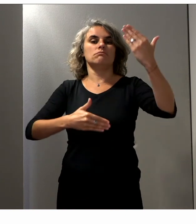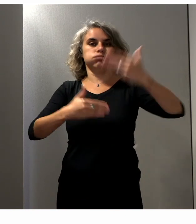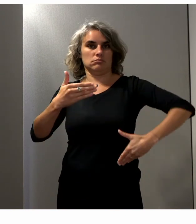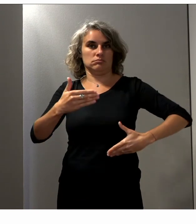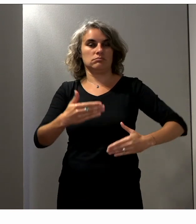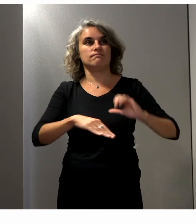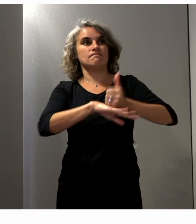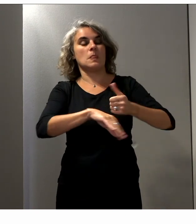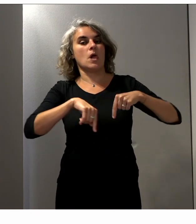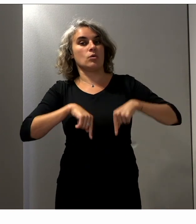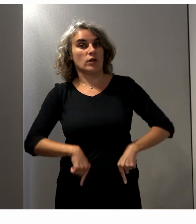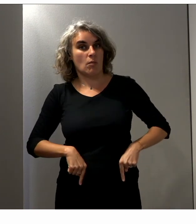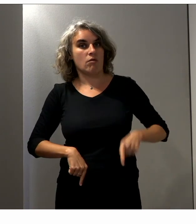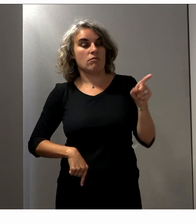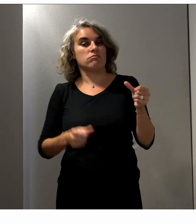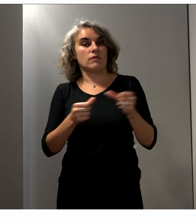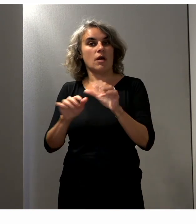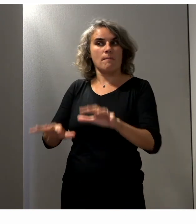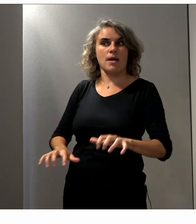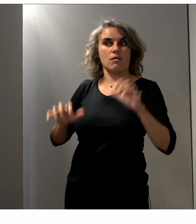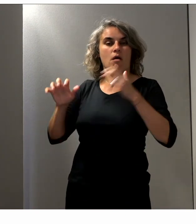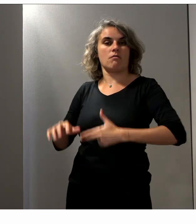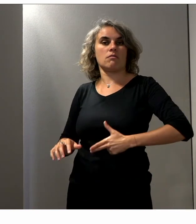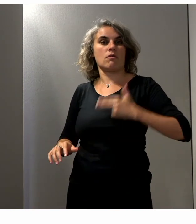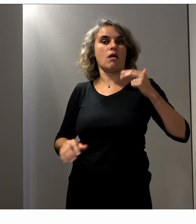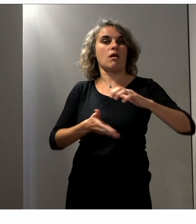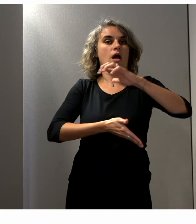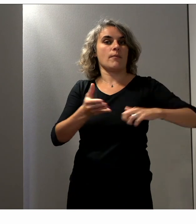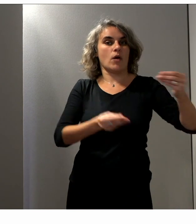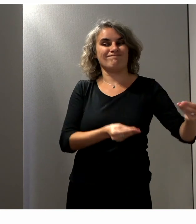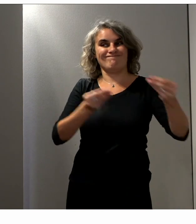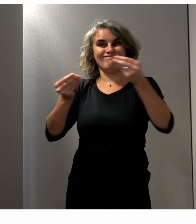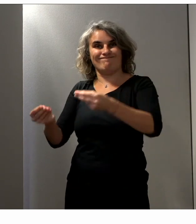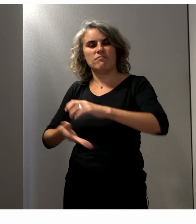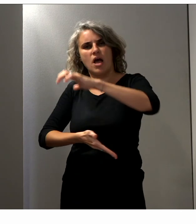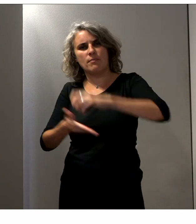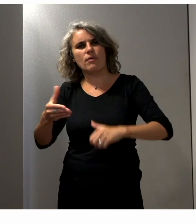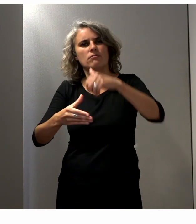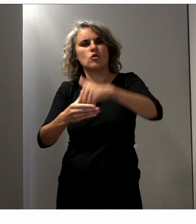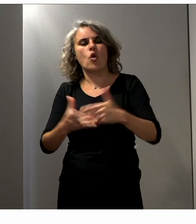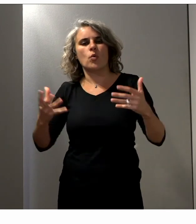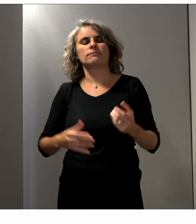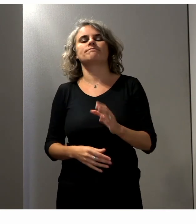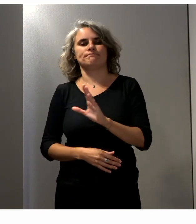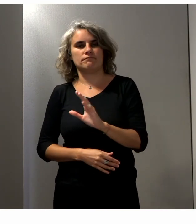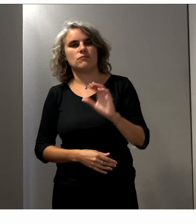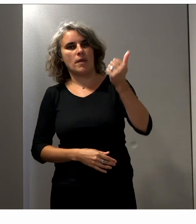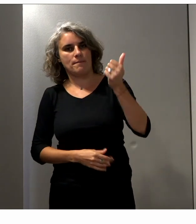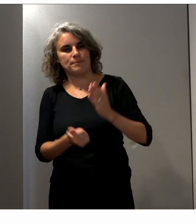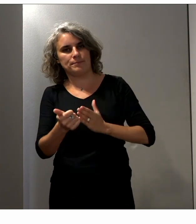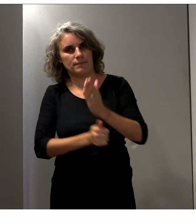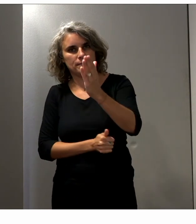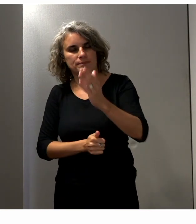remet au Parlement un rapport comprenant, petit 1, une